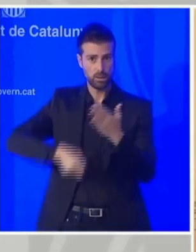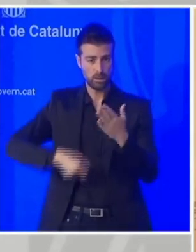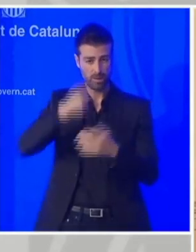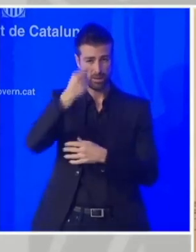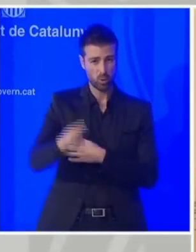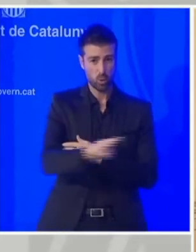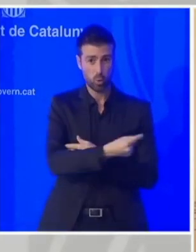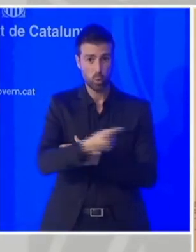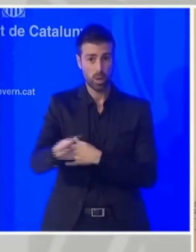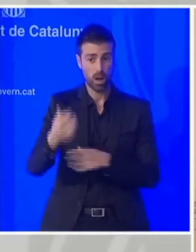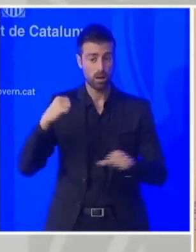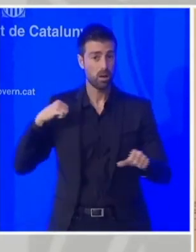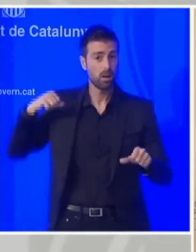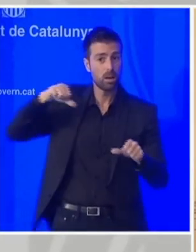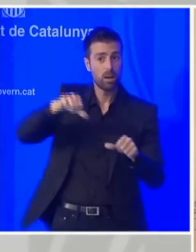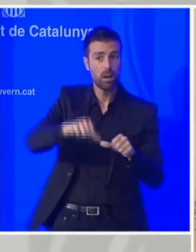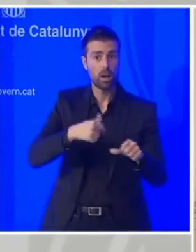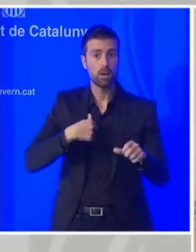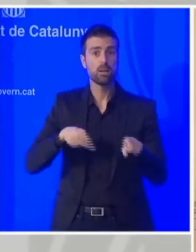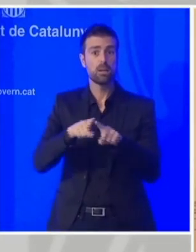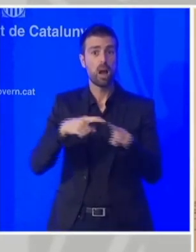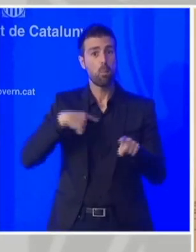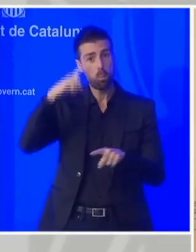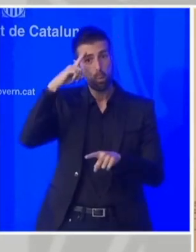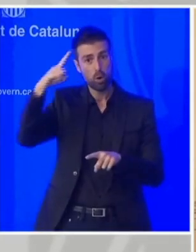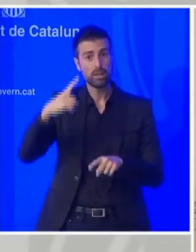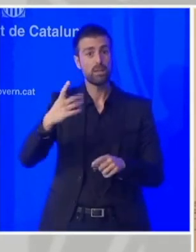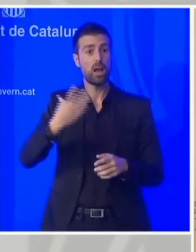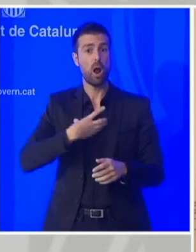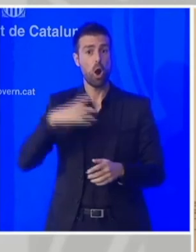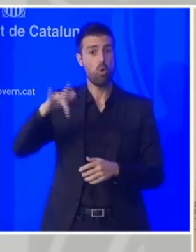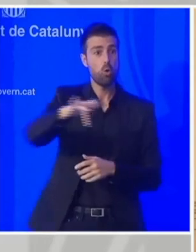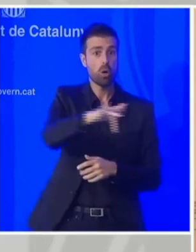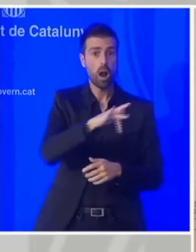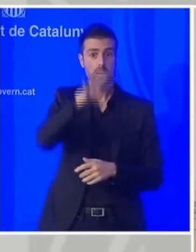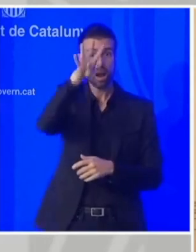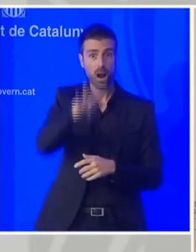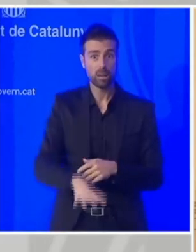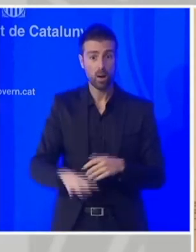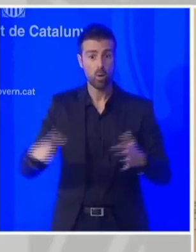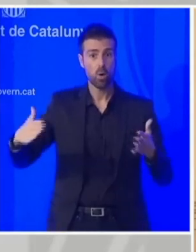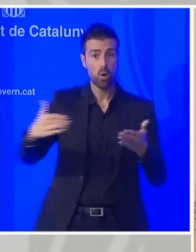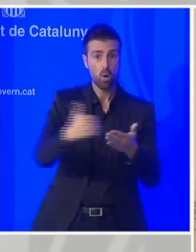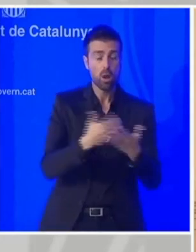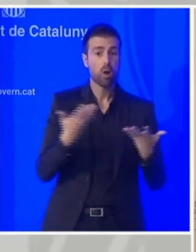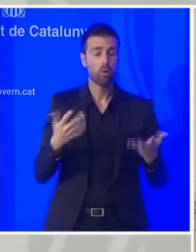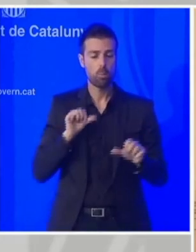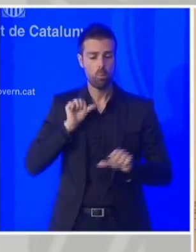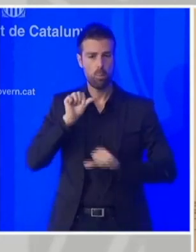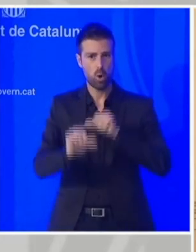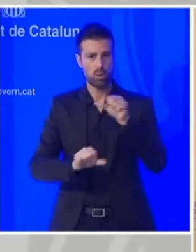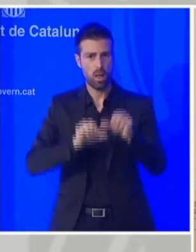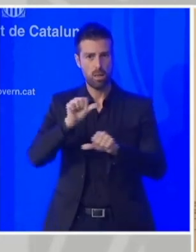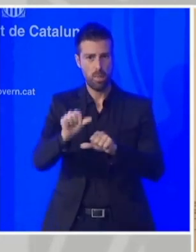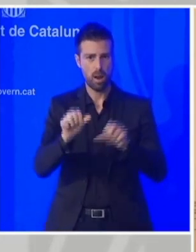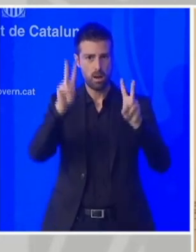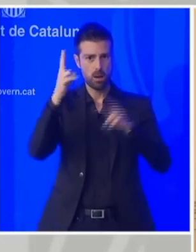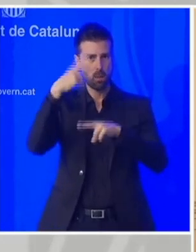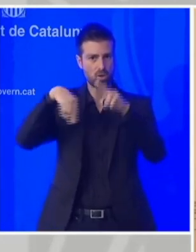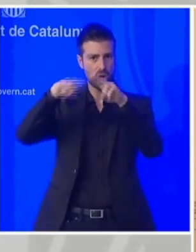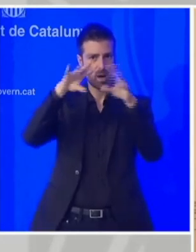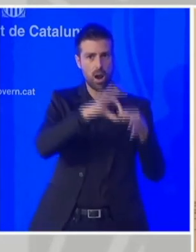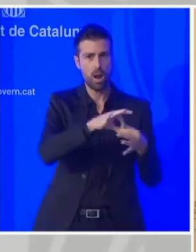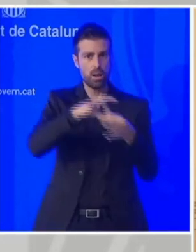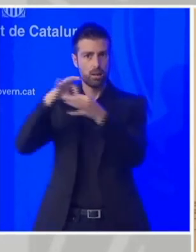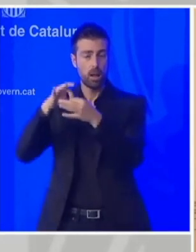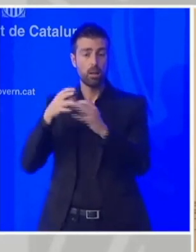emès les policies locals de Catalunya a través del procediment de la Generalitat